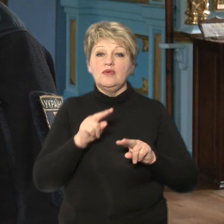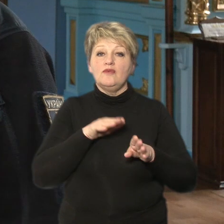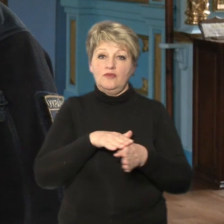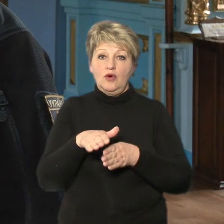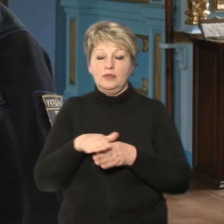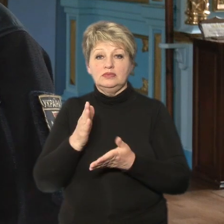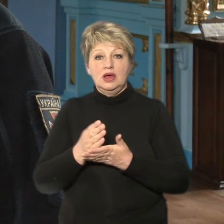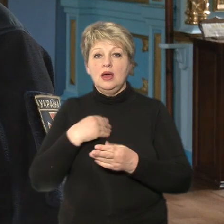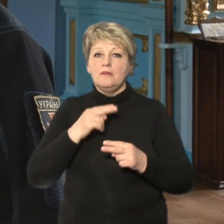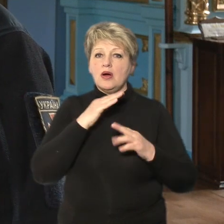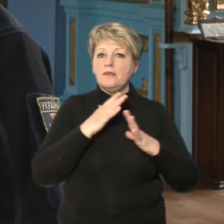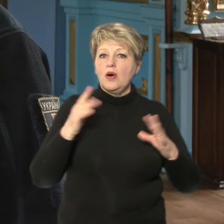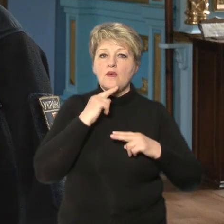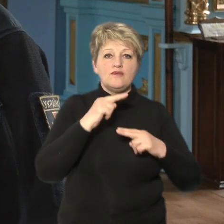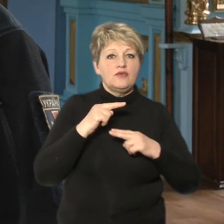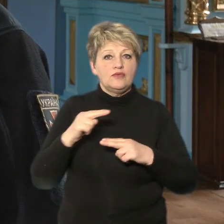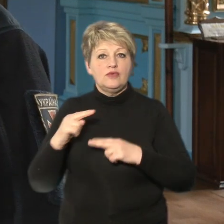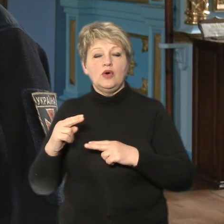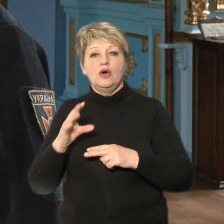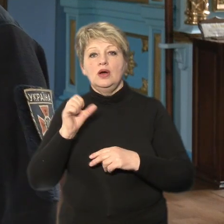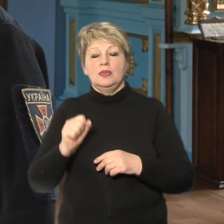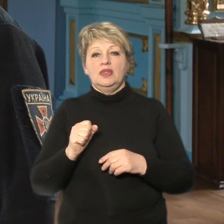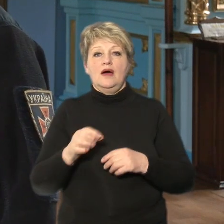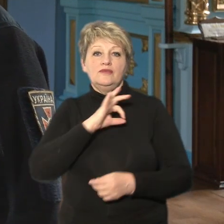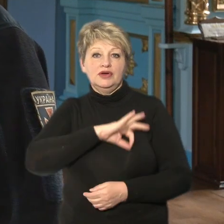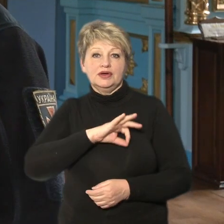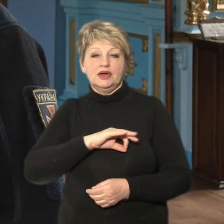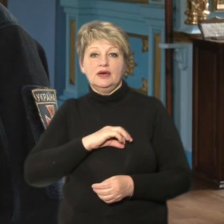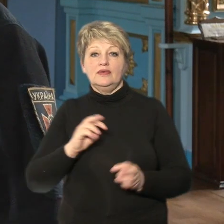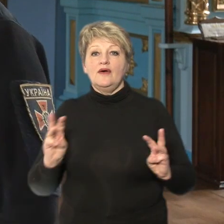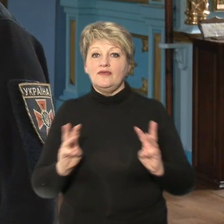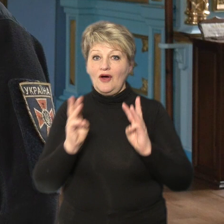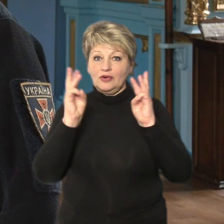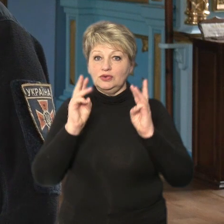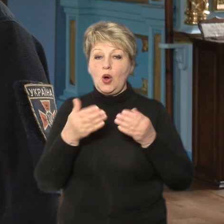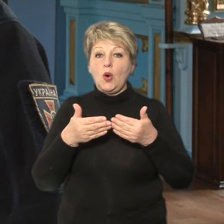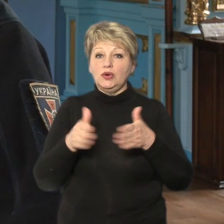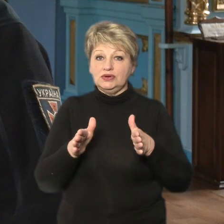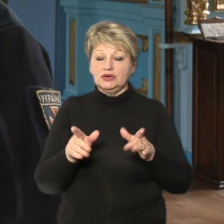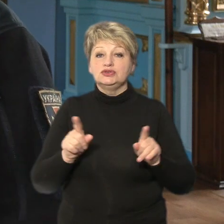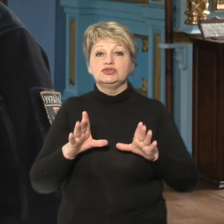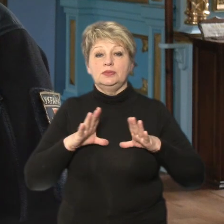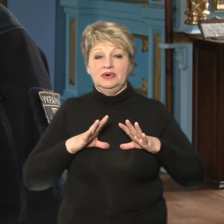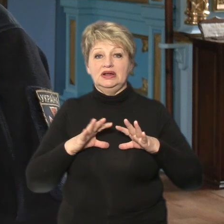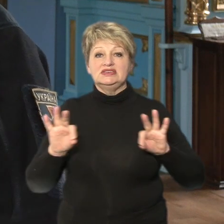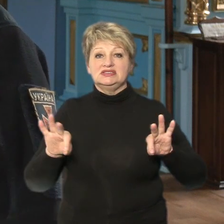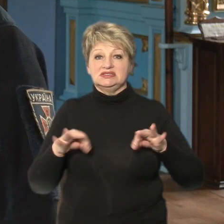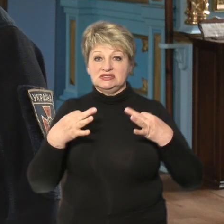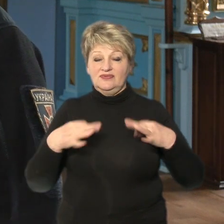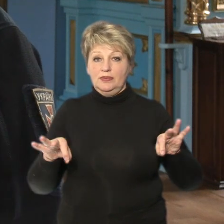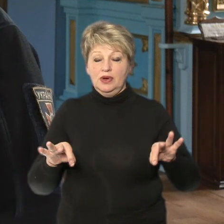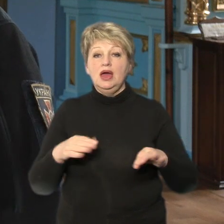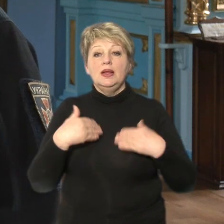звертаємо увагу на використання відкритого вогню, щоб були відкриті шляхи евакуації. Також надаємо